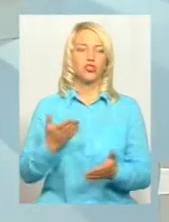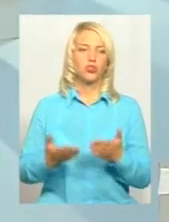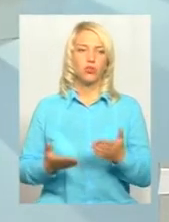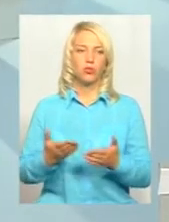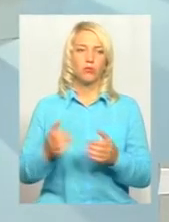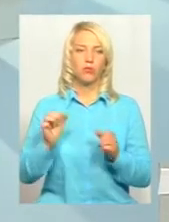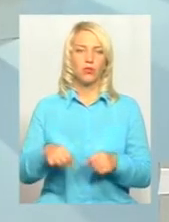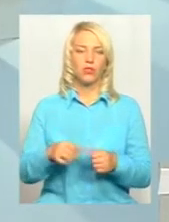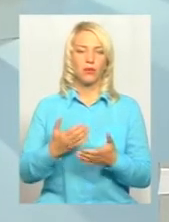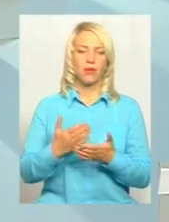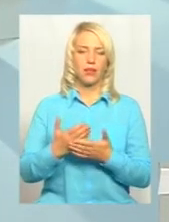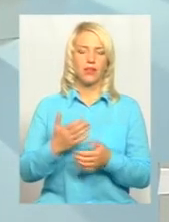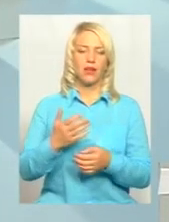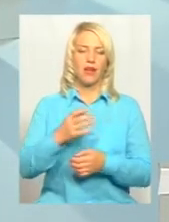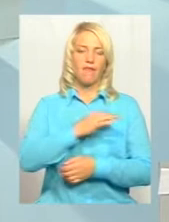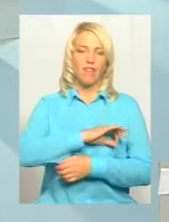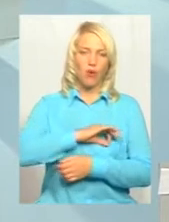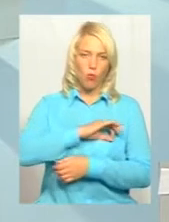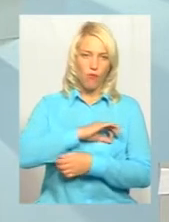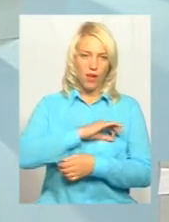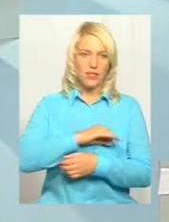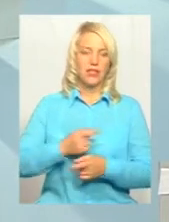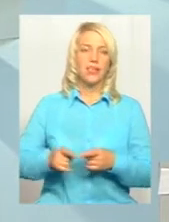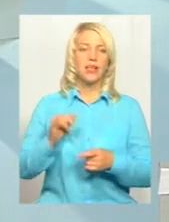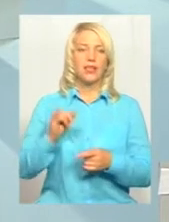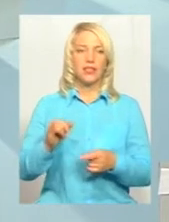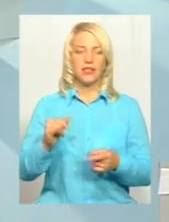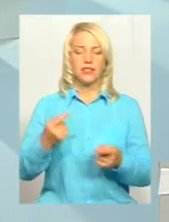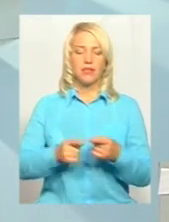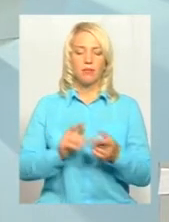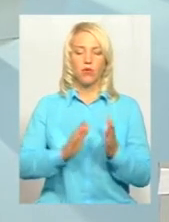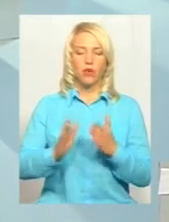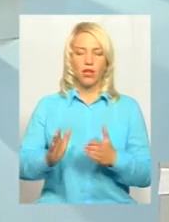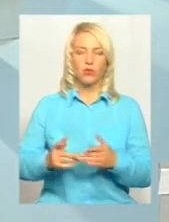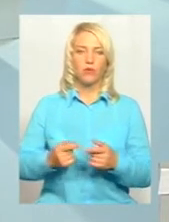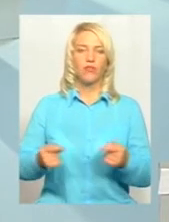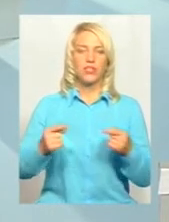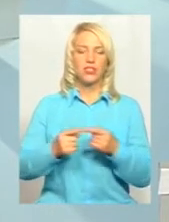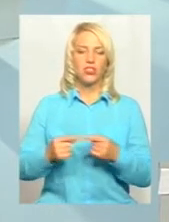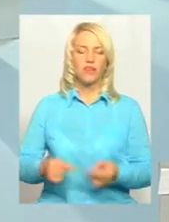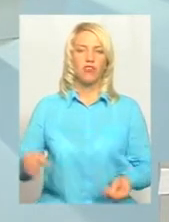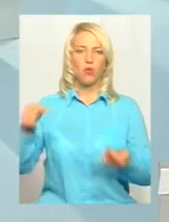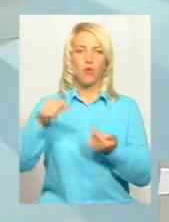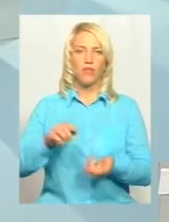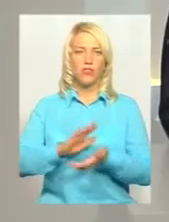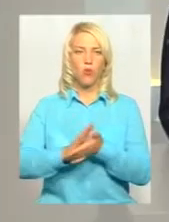патронатні вихователі при певних умовах. Цим порядком визначені відповідні умови, як